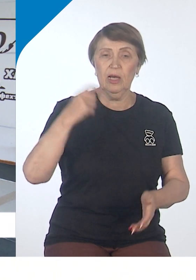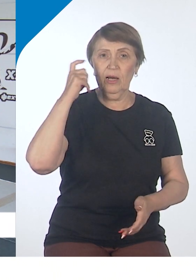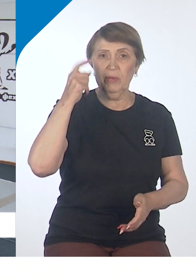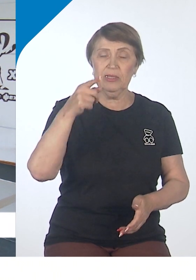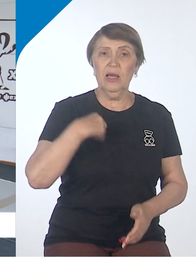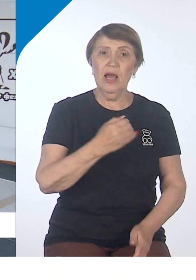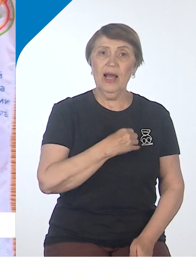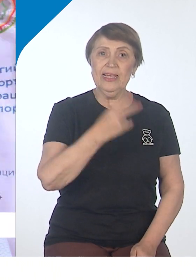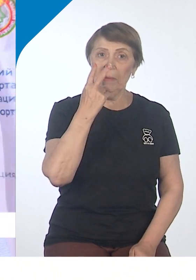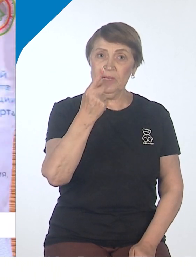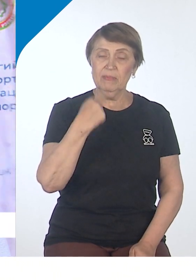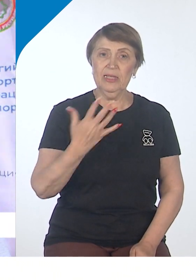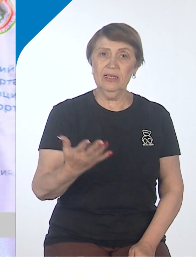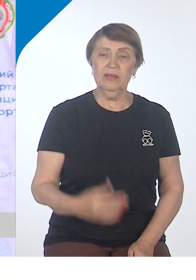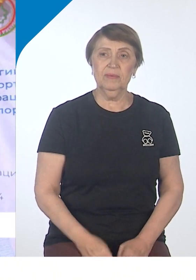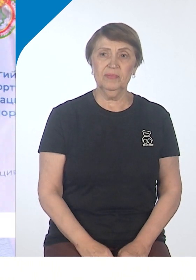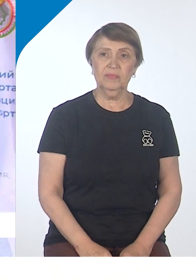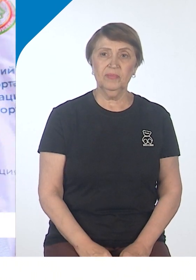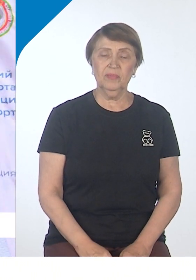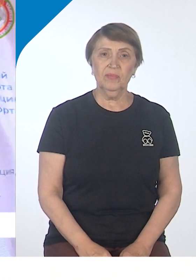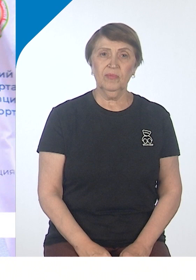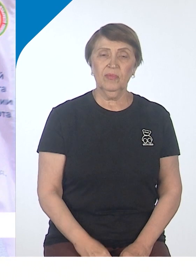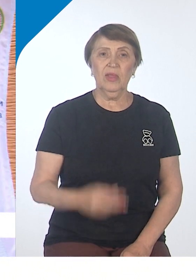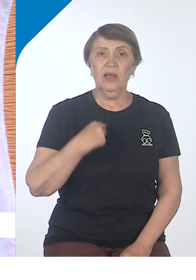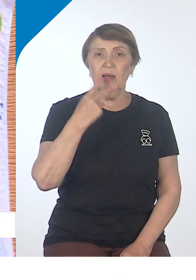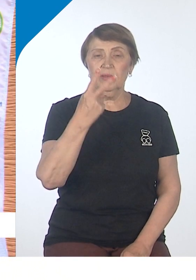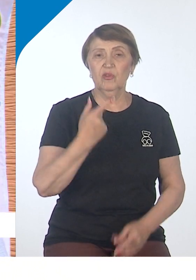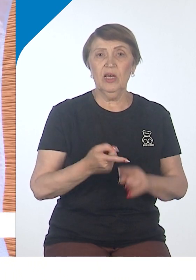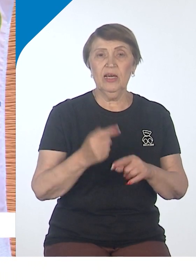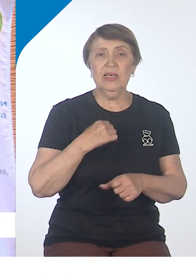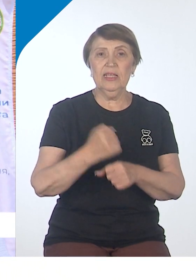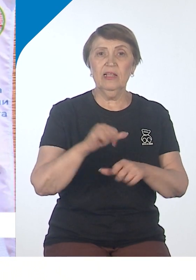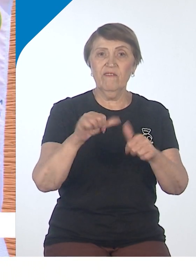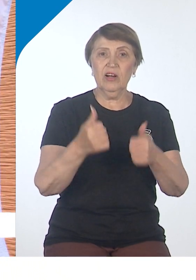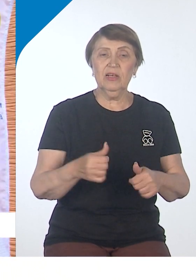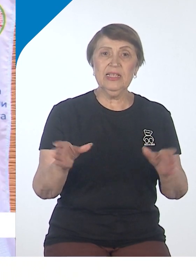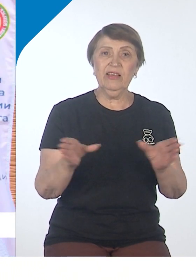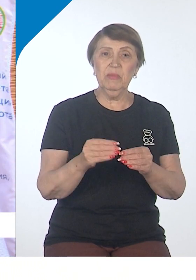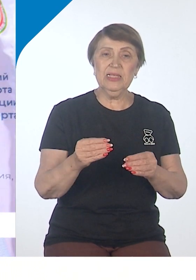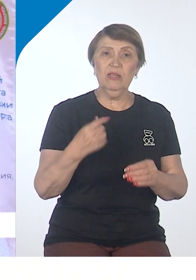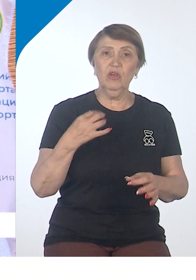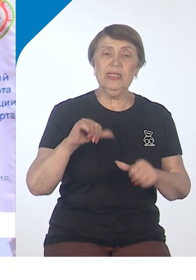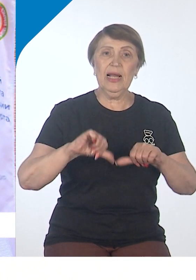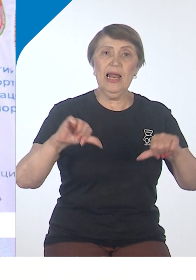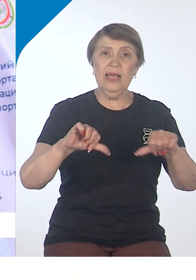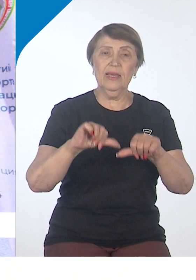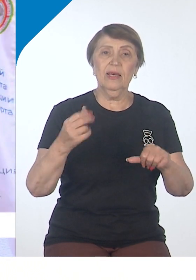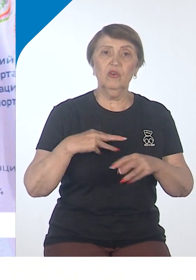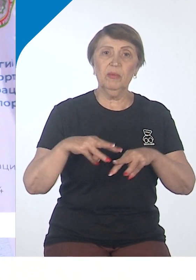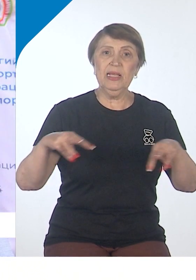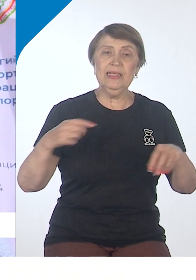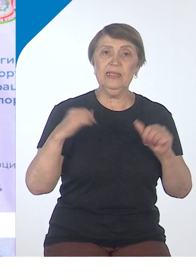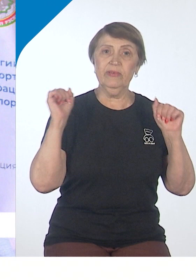хотели бы посмотреть инфраструктуру. Смотр мы делаем в рамках проведения совместной коллегии. Министерство спорта